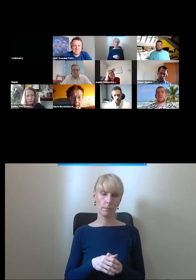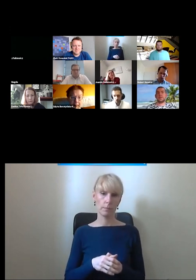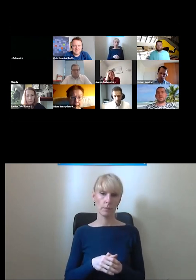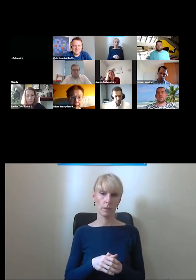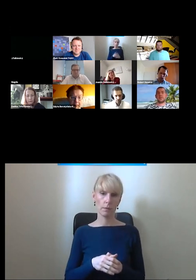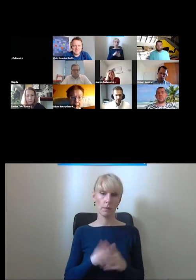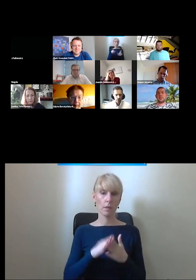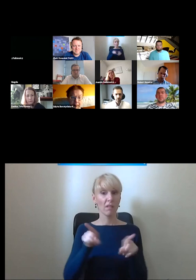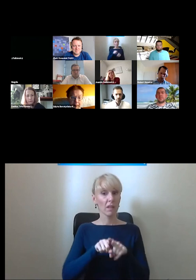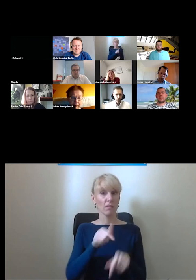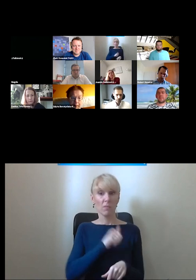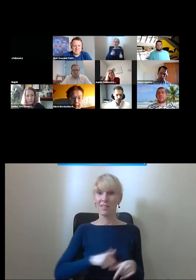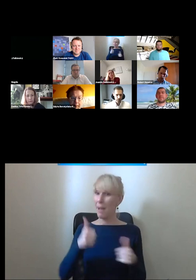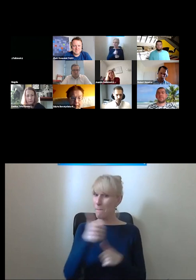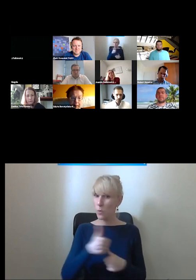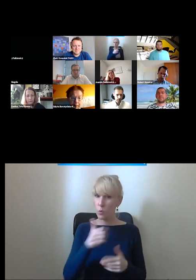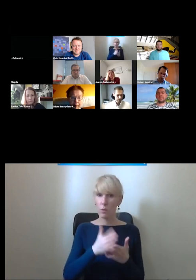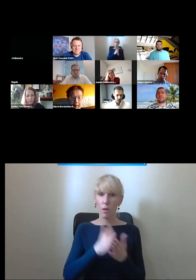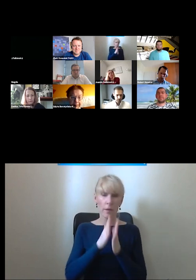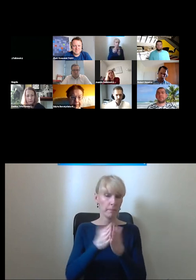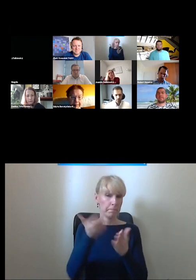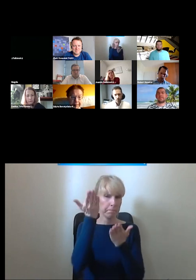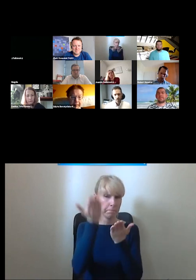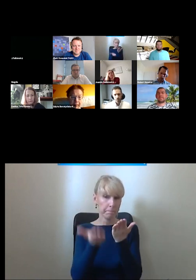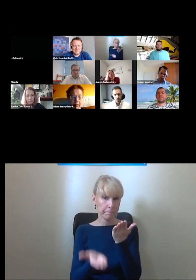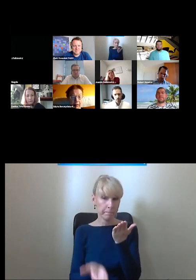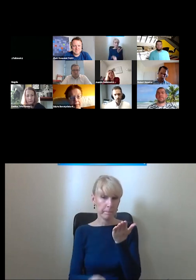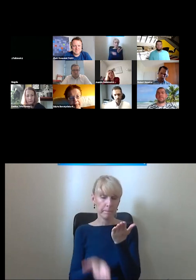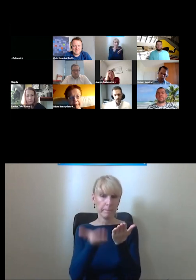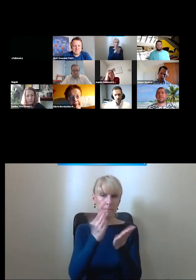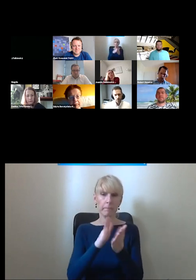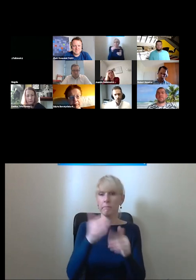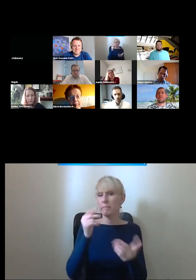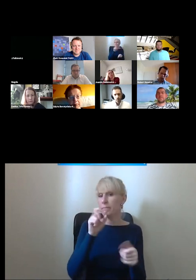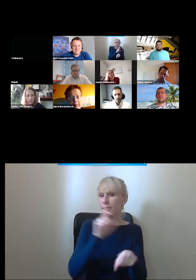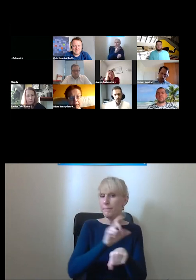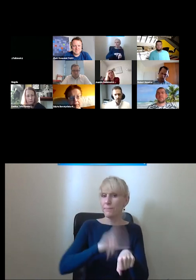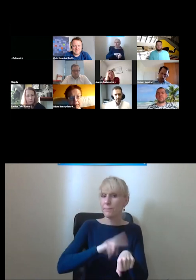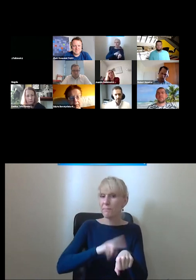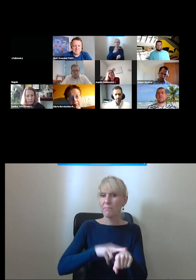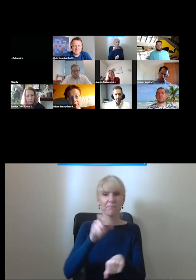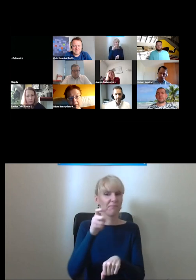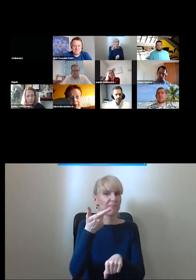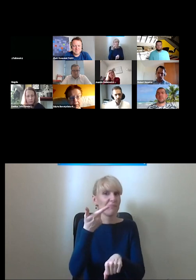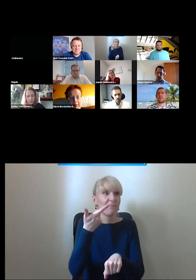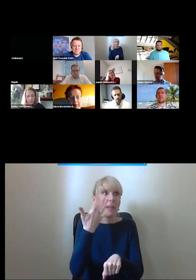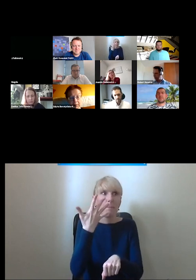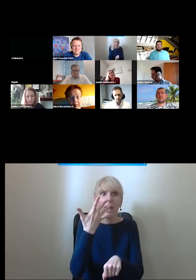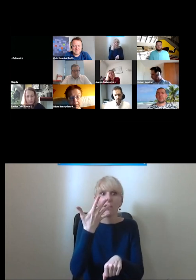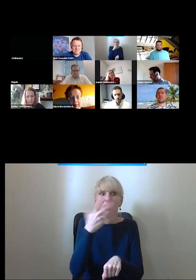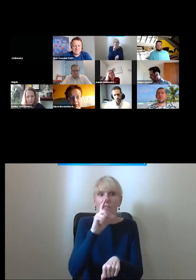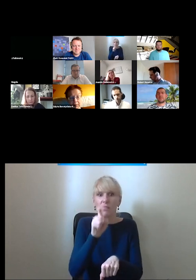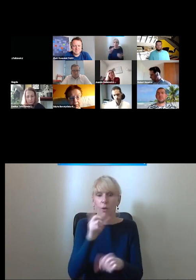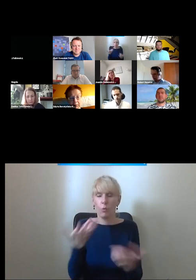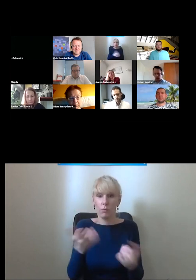wtedy samodzielnie już wtedy samodzielnie poruszać się na tej windzie to jest kwestia pięciu sekund nie tych 30 minut więc te samodzielnie i